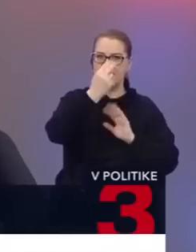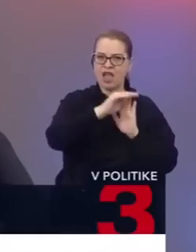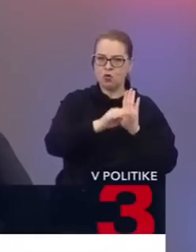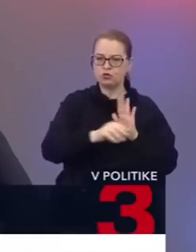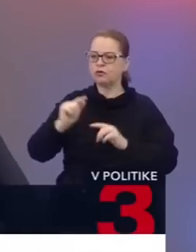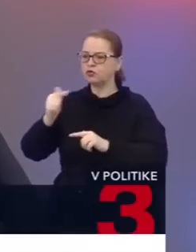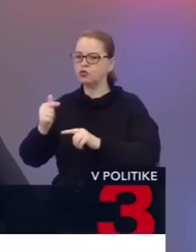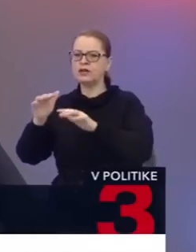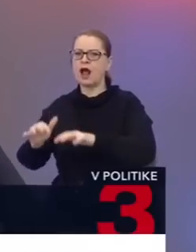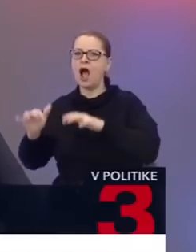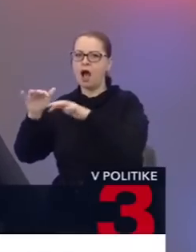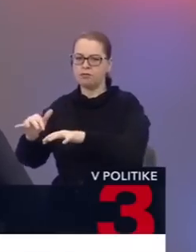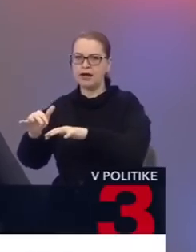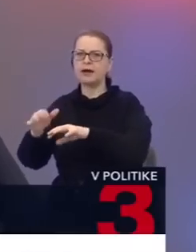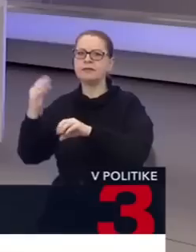odhlasovali prečasné